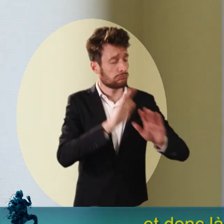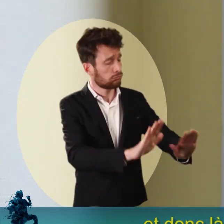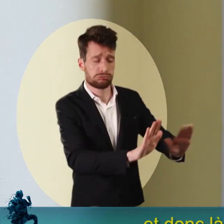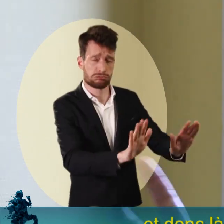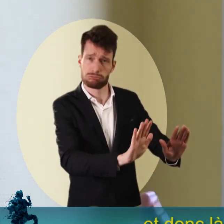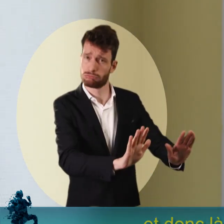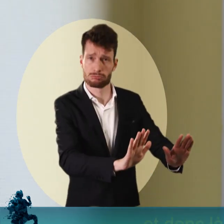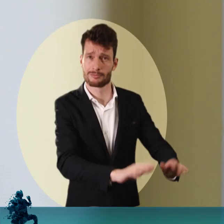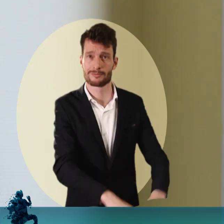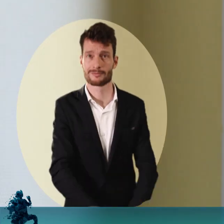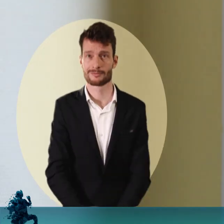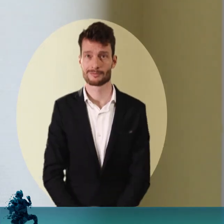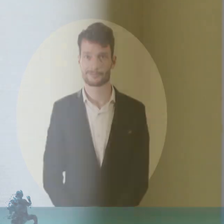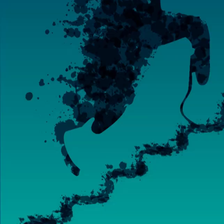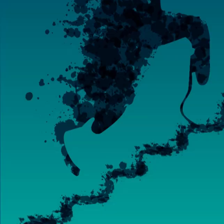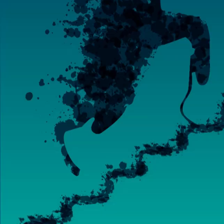un peu le terme handicap.